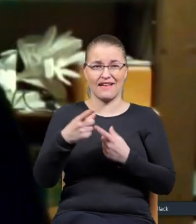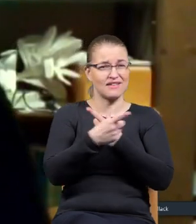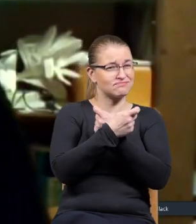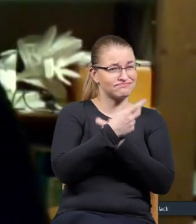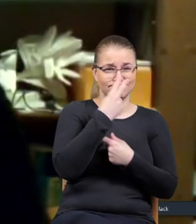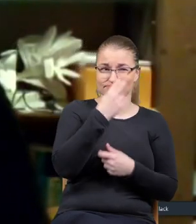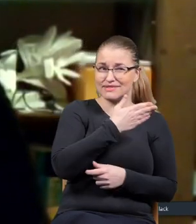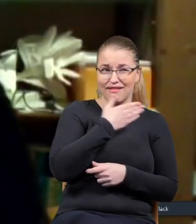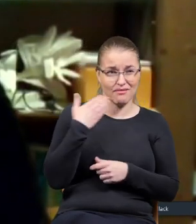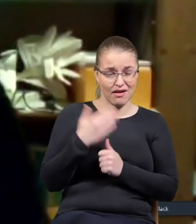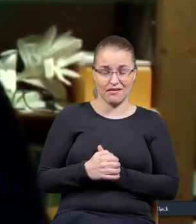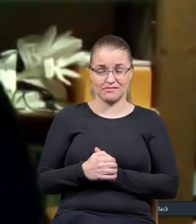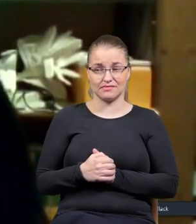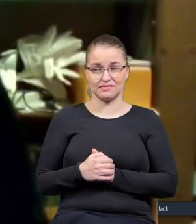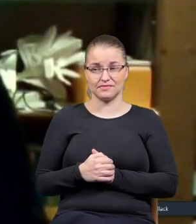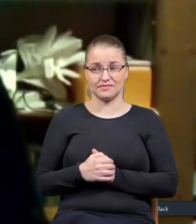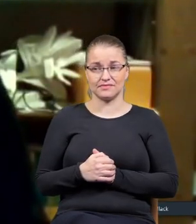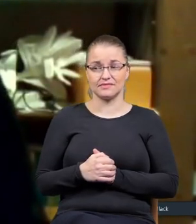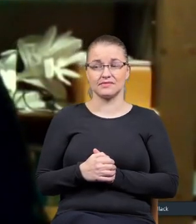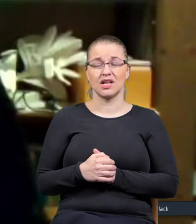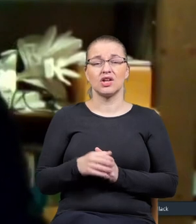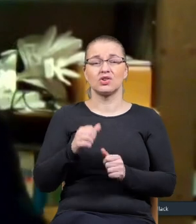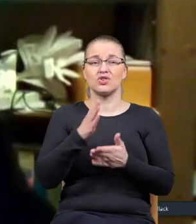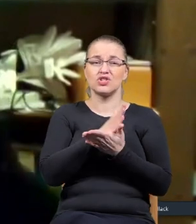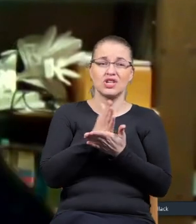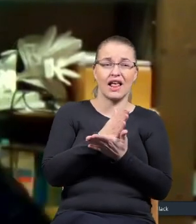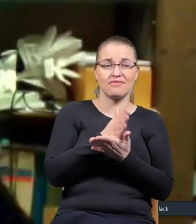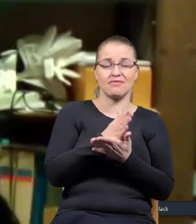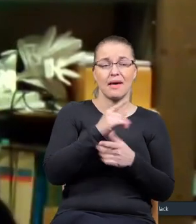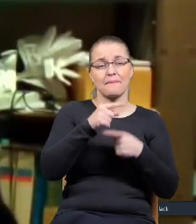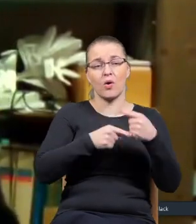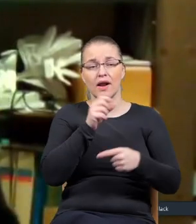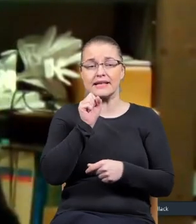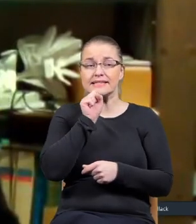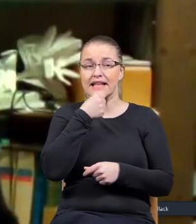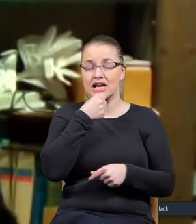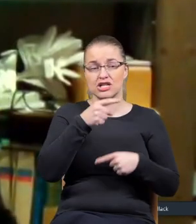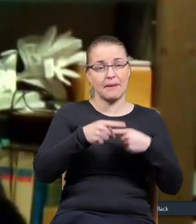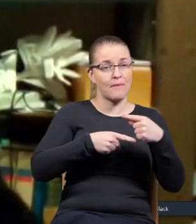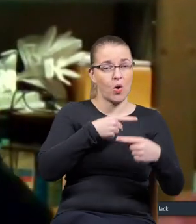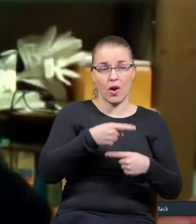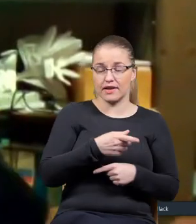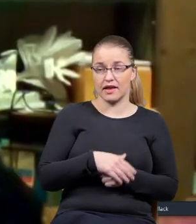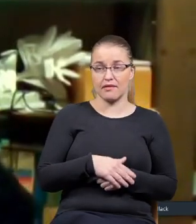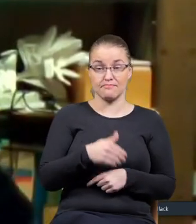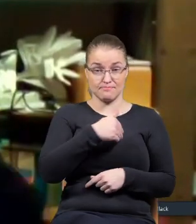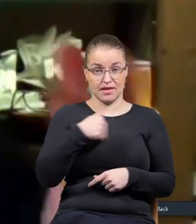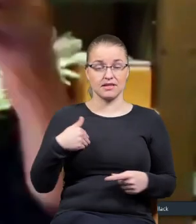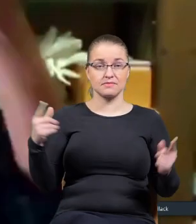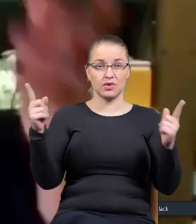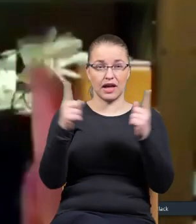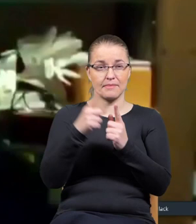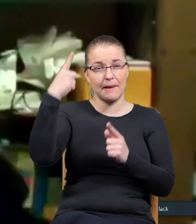widzę. Nie widzę. To jest to, czy średnie pokolenie, czy starsze pokolenie już. My się spotkamy,